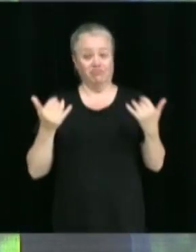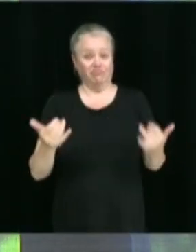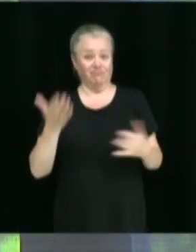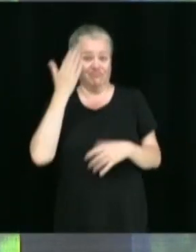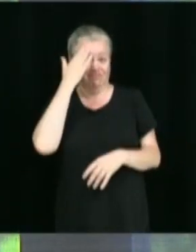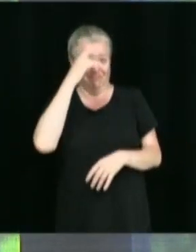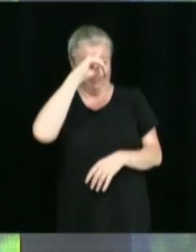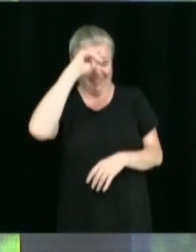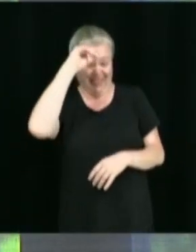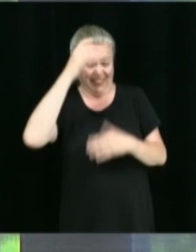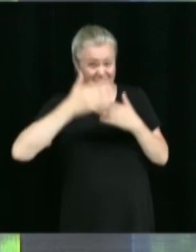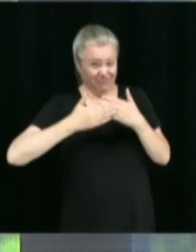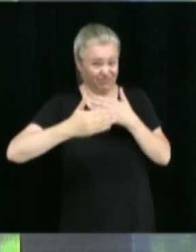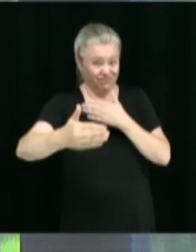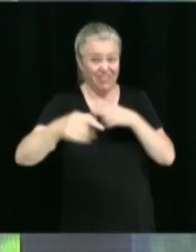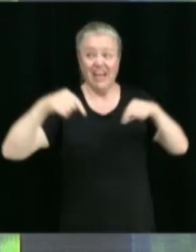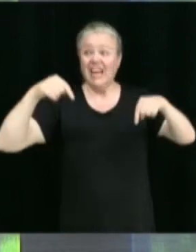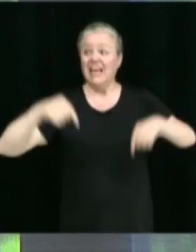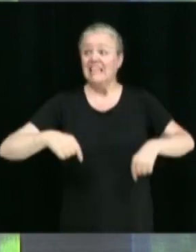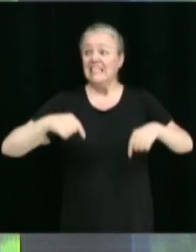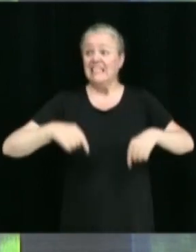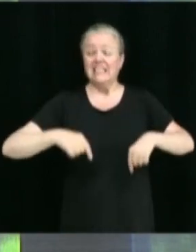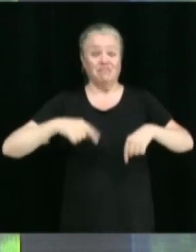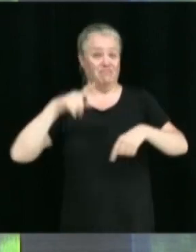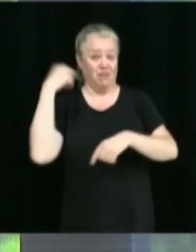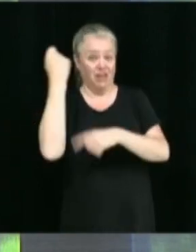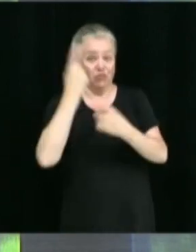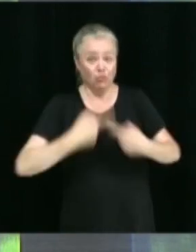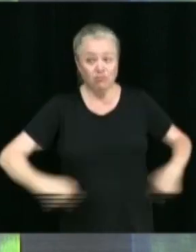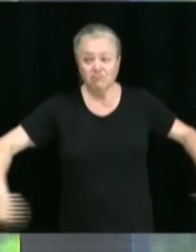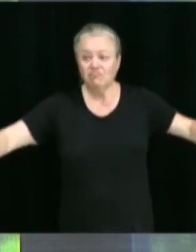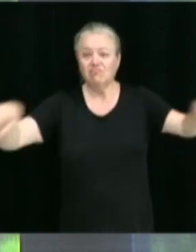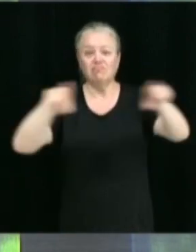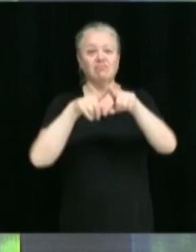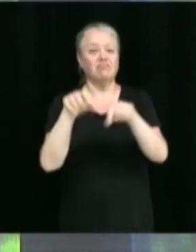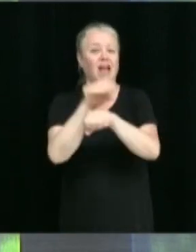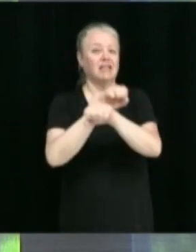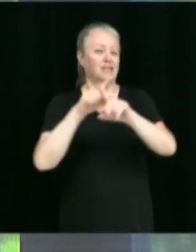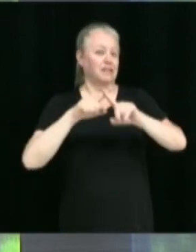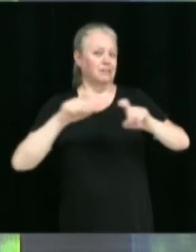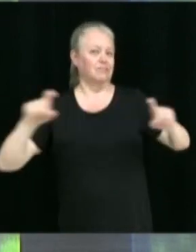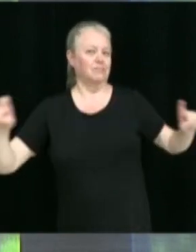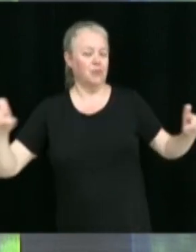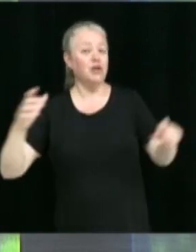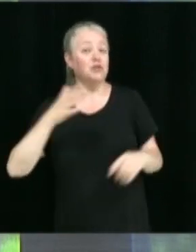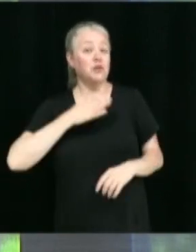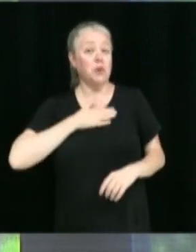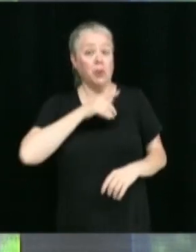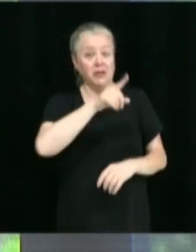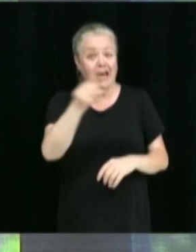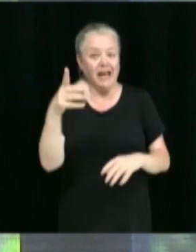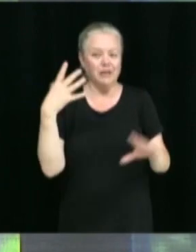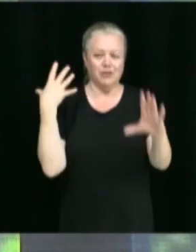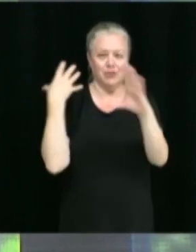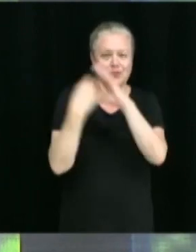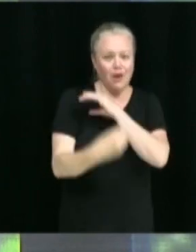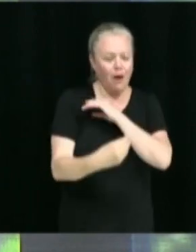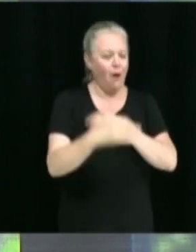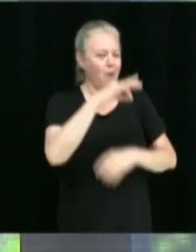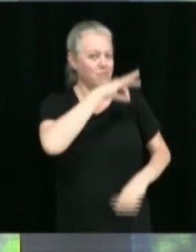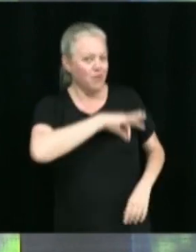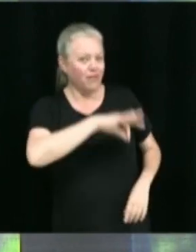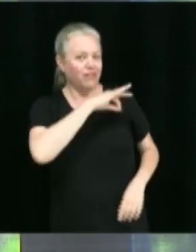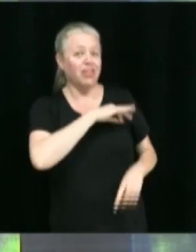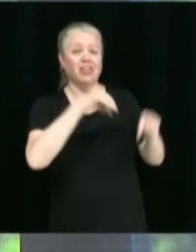activités sur le territoire, c'est vraiment le fun de vous voir aussi sortir, profiter de nos belles installations. C'est synonyme aussi de